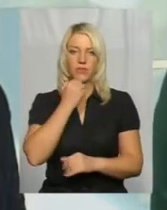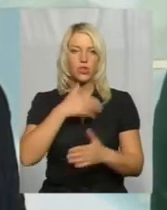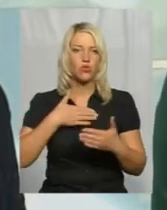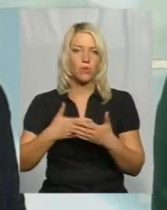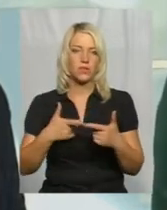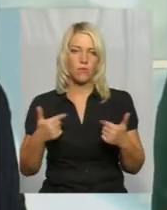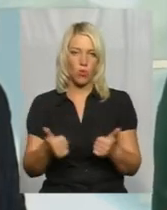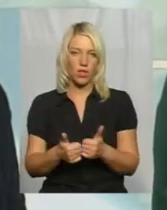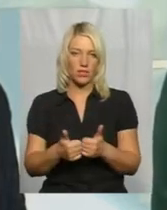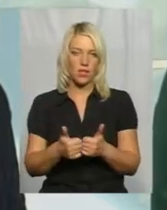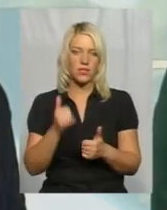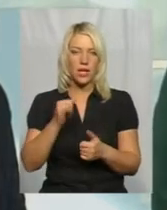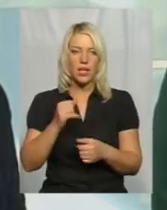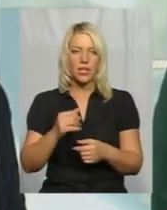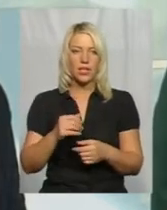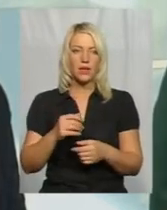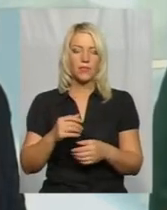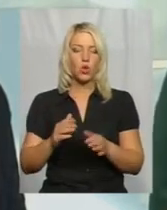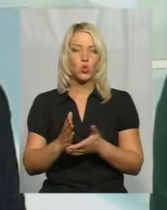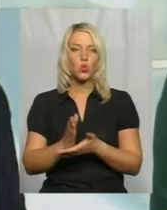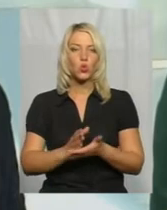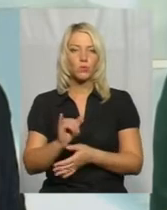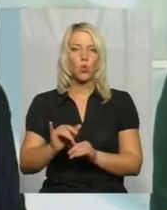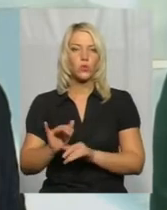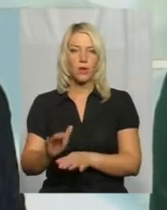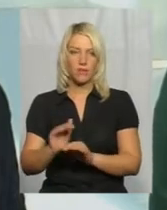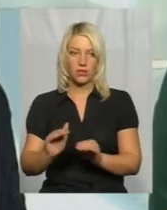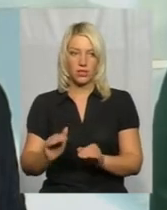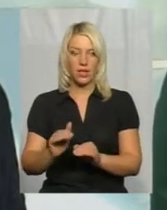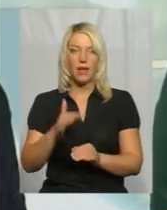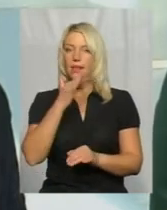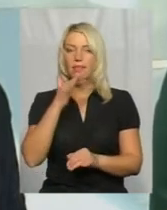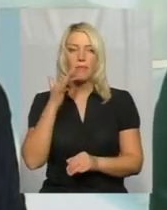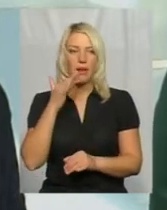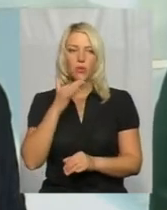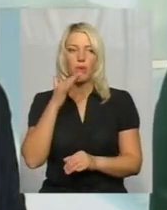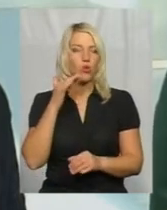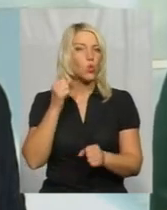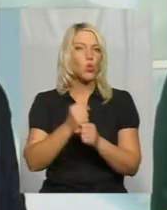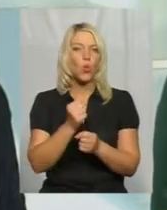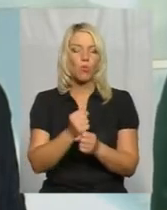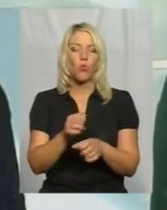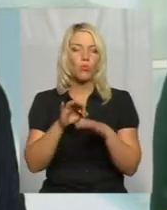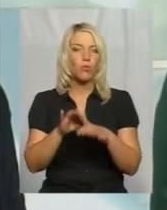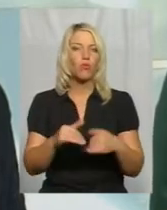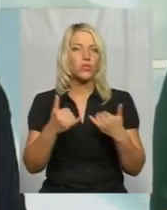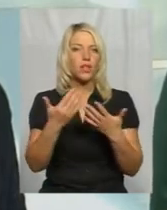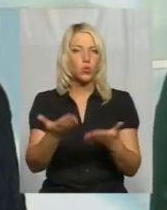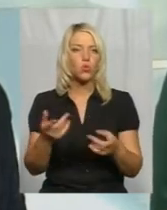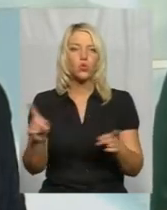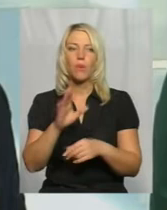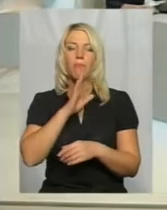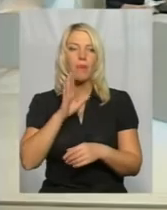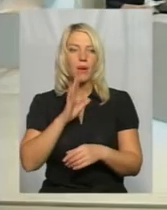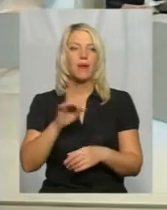організаціям, і в основному службі в справах дітей набагато дуже роботи проводиться для того, щоб мама змогла